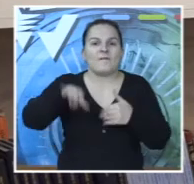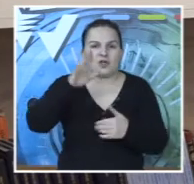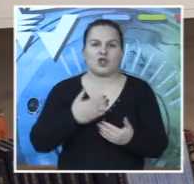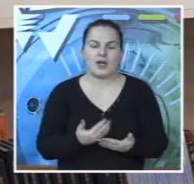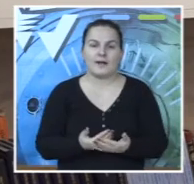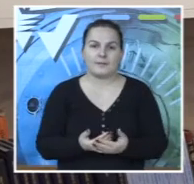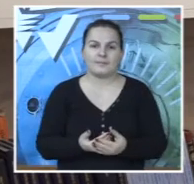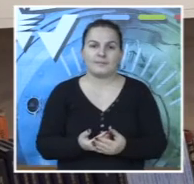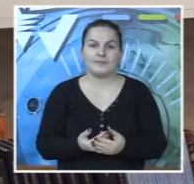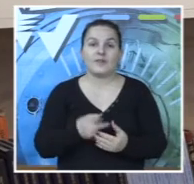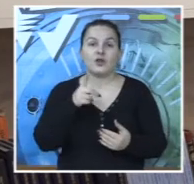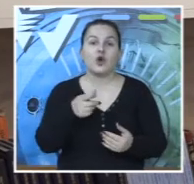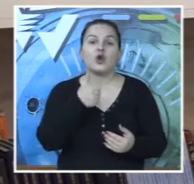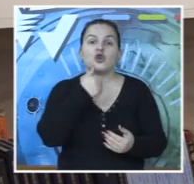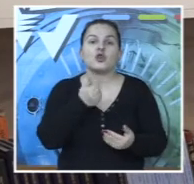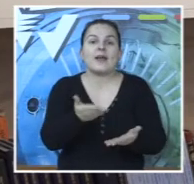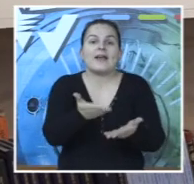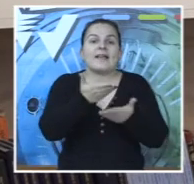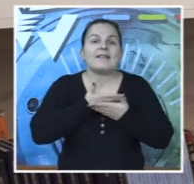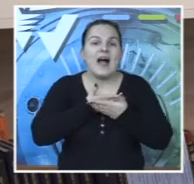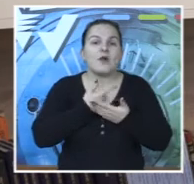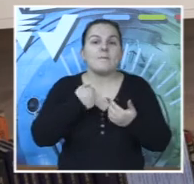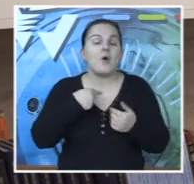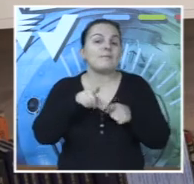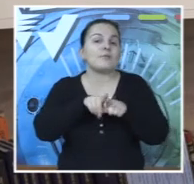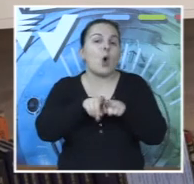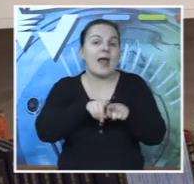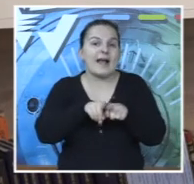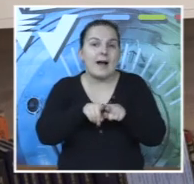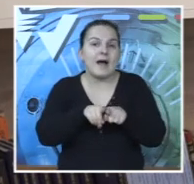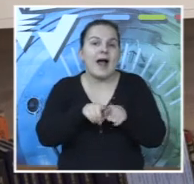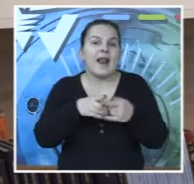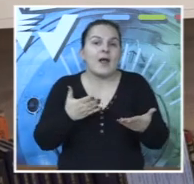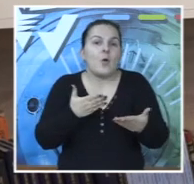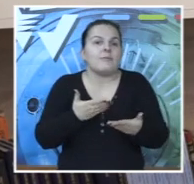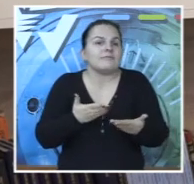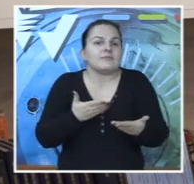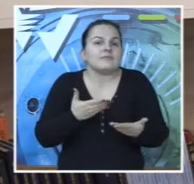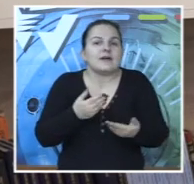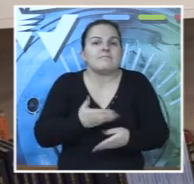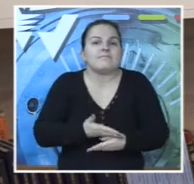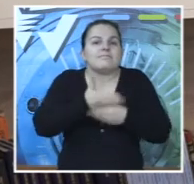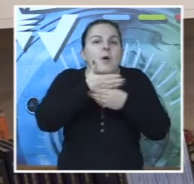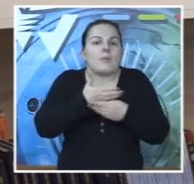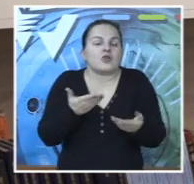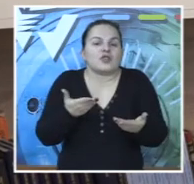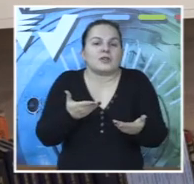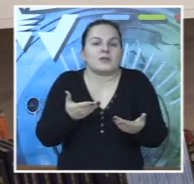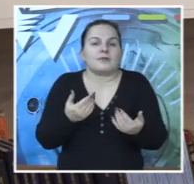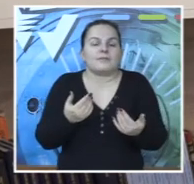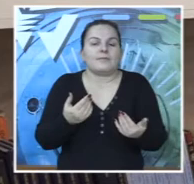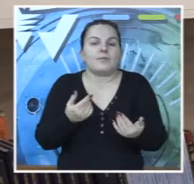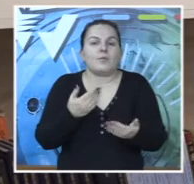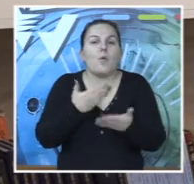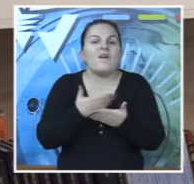pa da kažem, duplo više, znači zaista, to je ono što je davalo, verujem i mojim kolegama, neku satisfakciju. Dakle, vi nekome